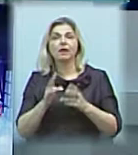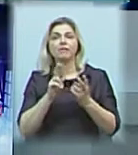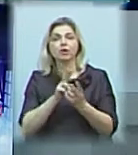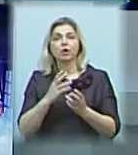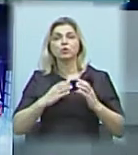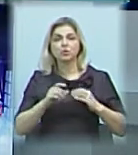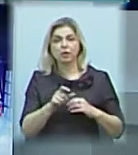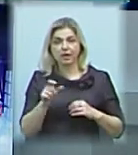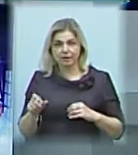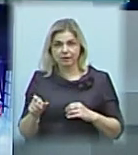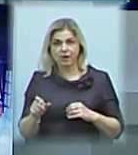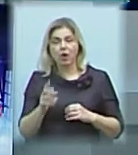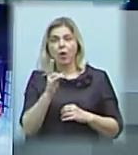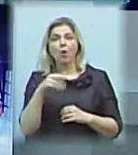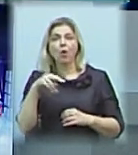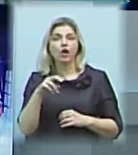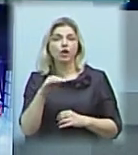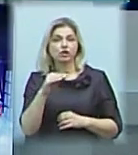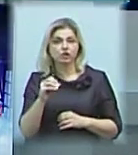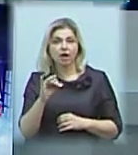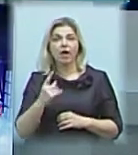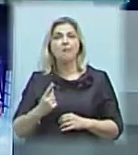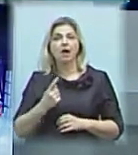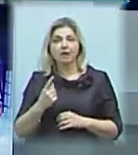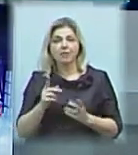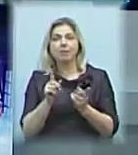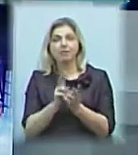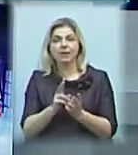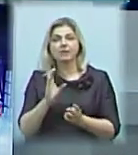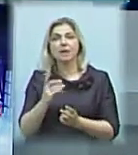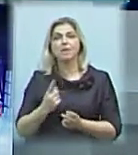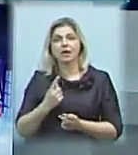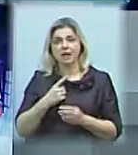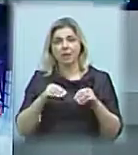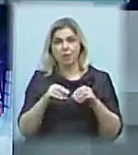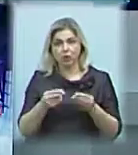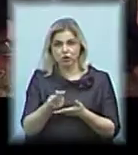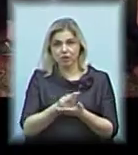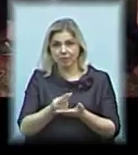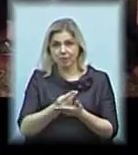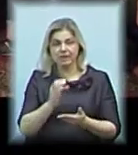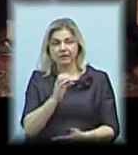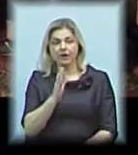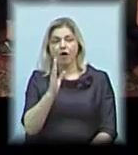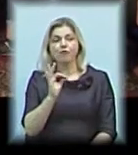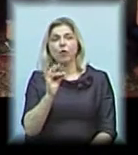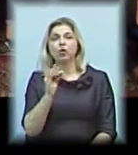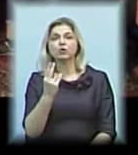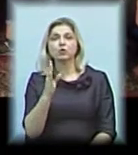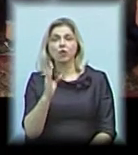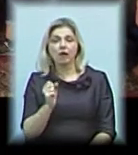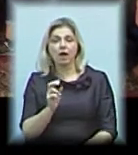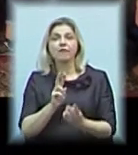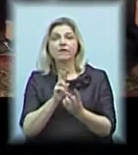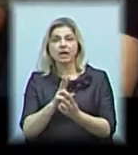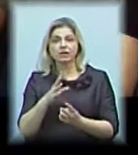студентів політехнічного коледжу і майстрині пісочної анімації Світлани Воронцової. Зустріч організували в